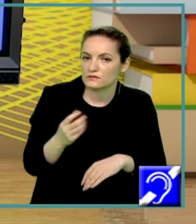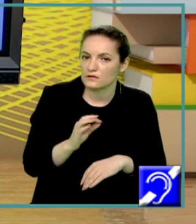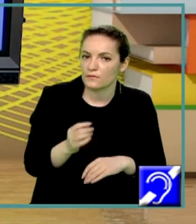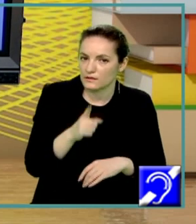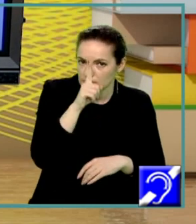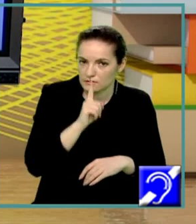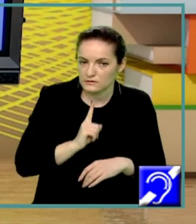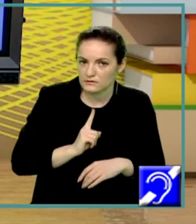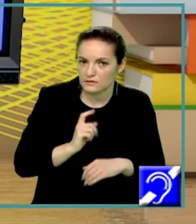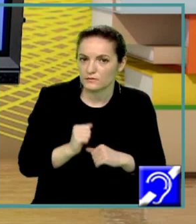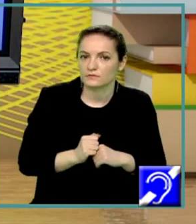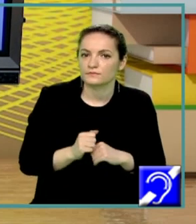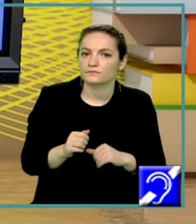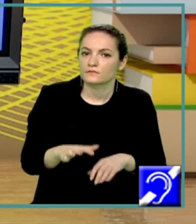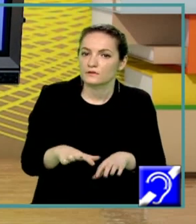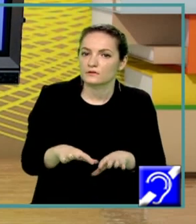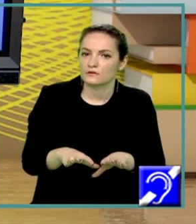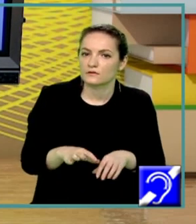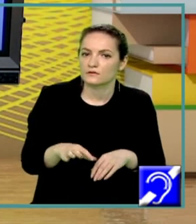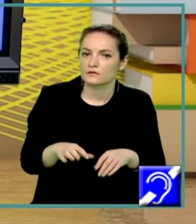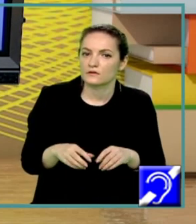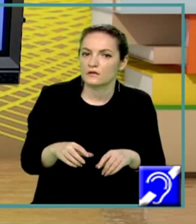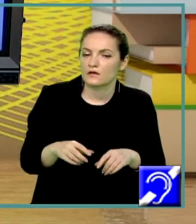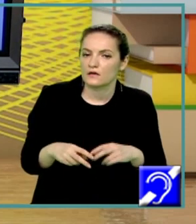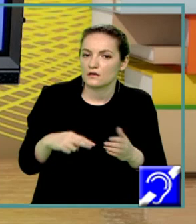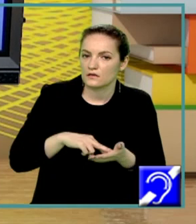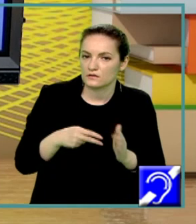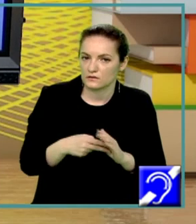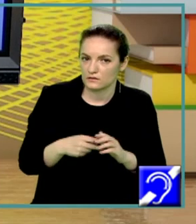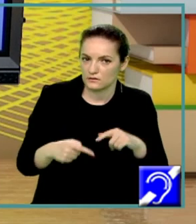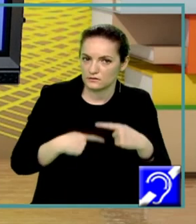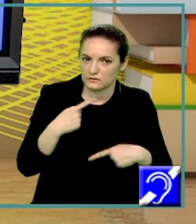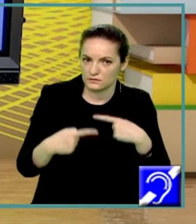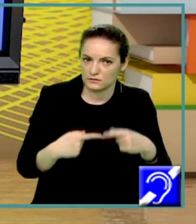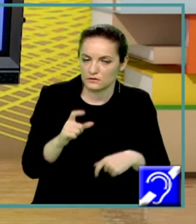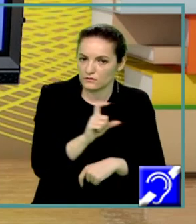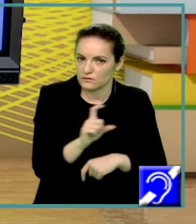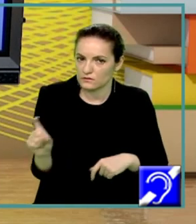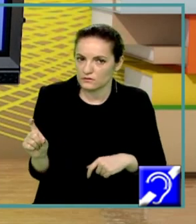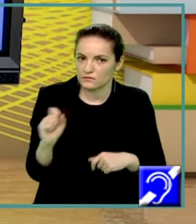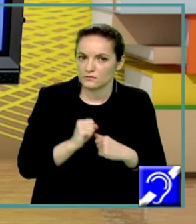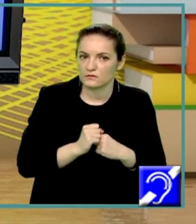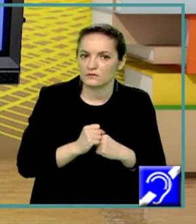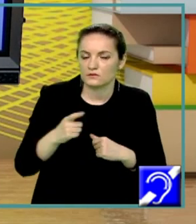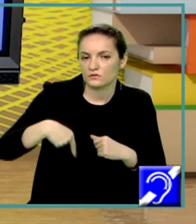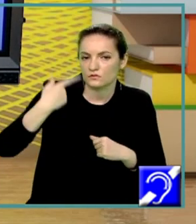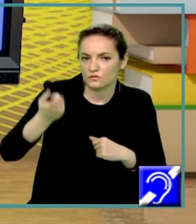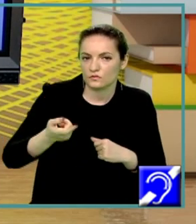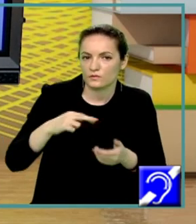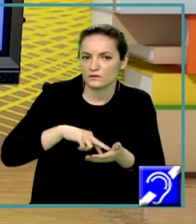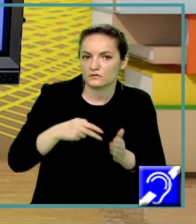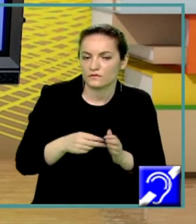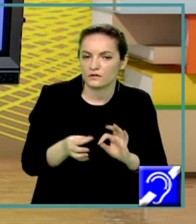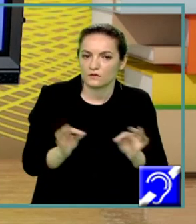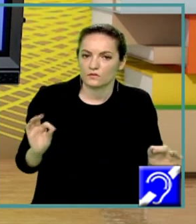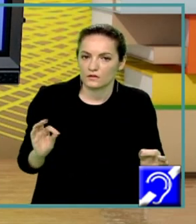admisibilitate al soluțiilor prin rezolvarea sistemului de condiții de existență și apoi rezolvarea ecuației Versus